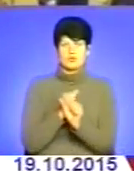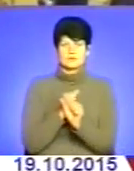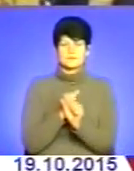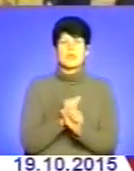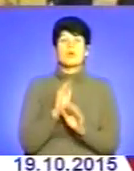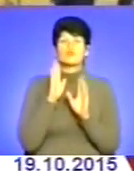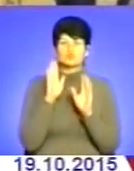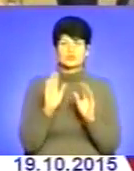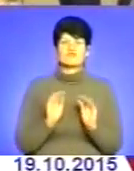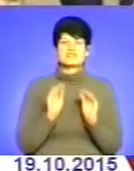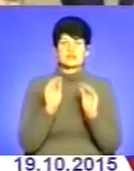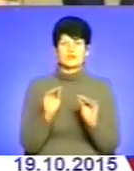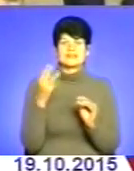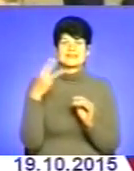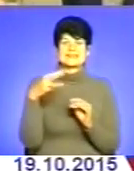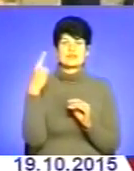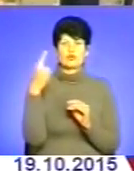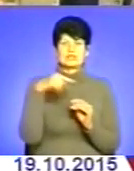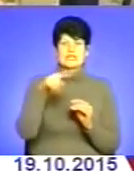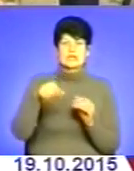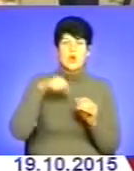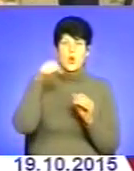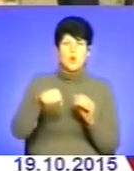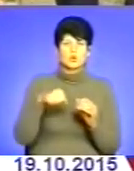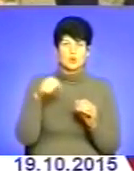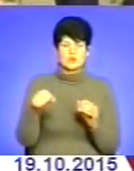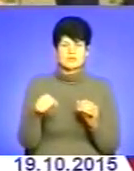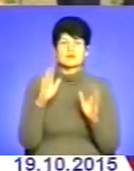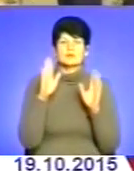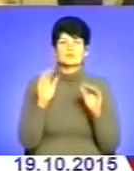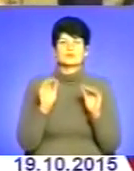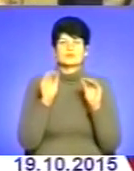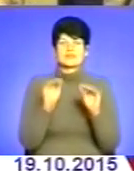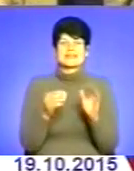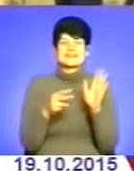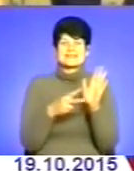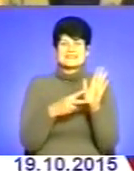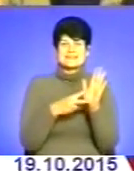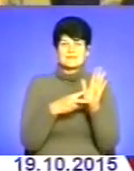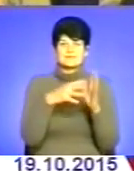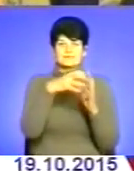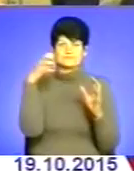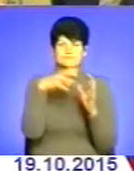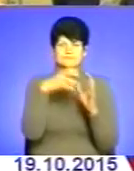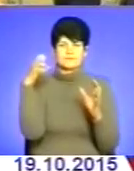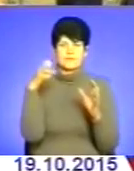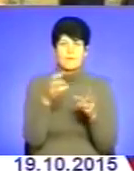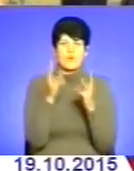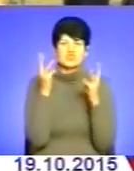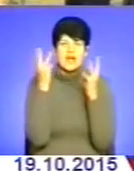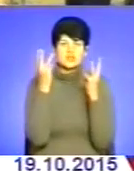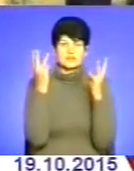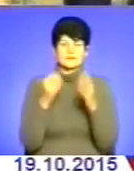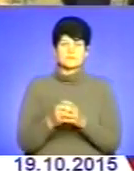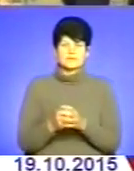встановлено 31 колодязь, буде встановлено 7 гідрантів пожежних Так що